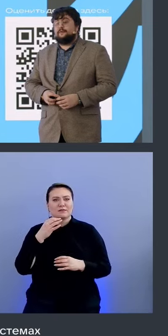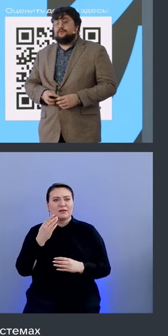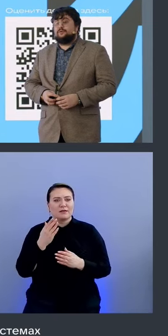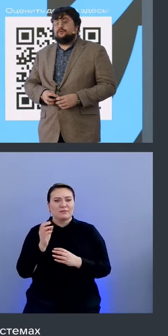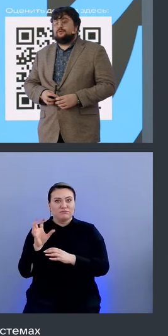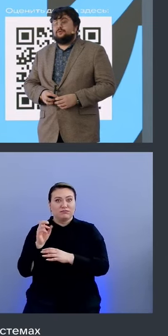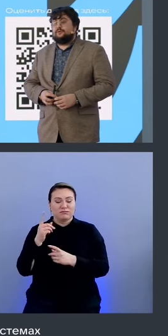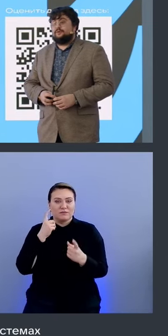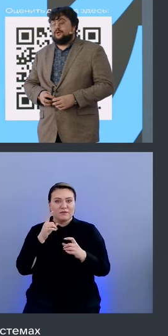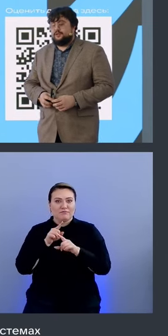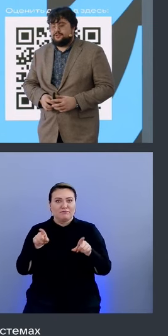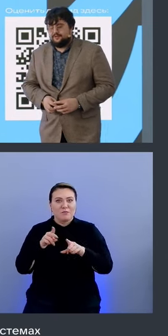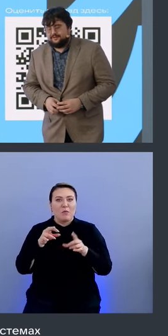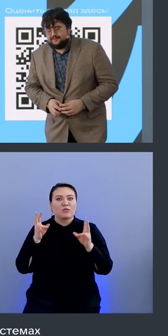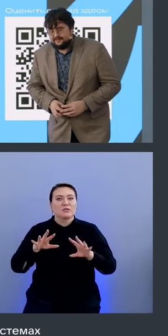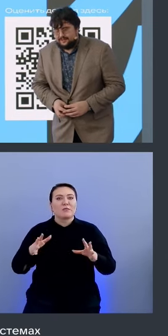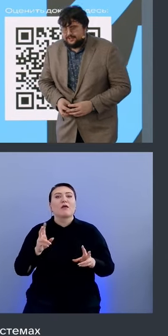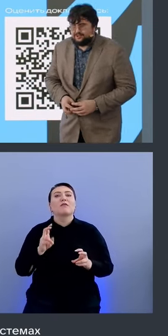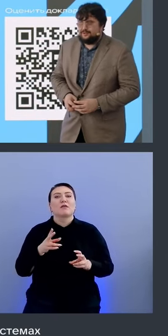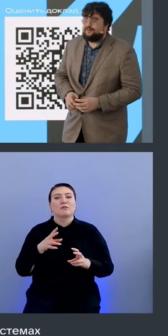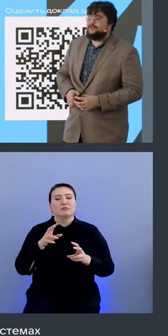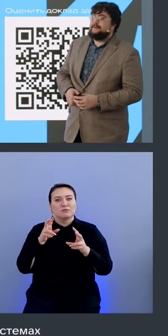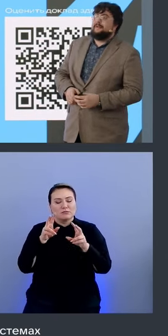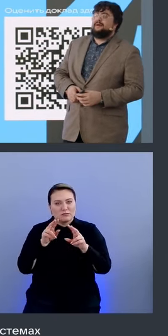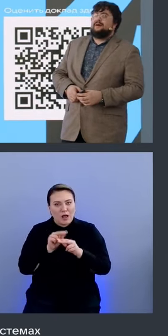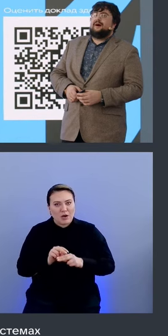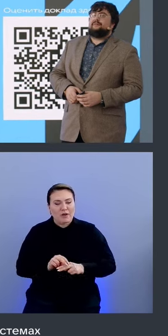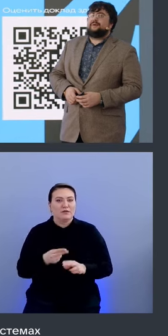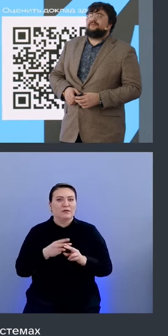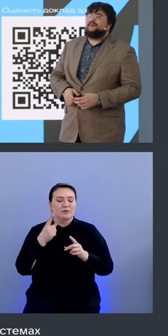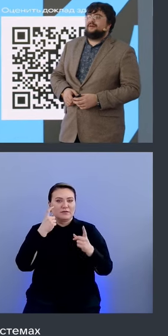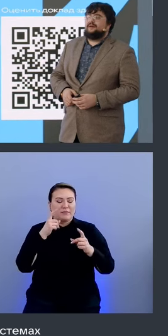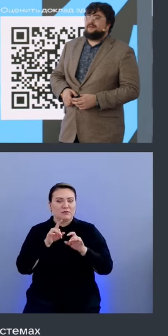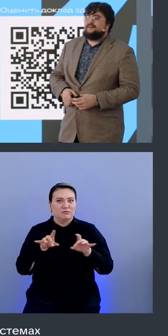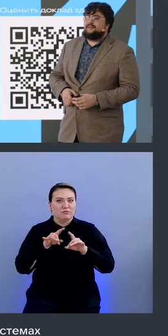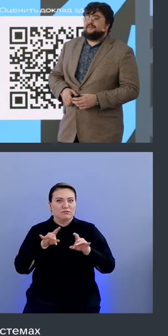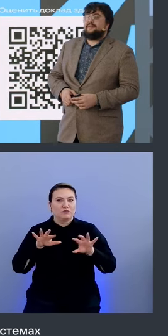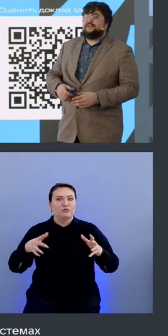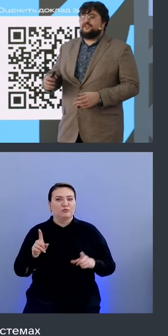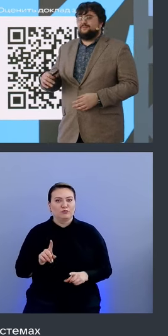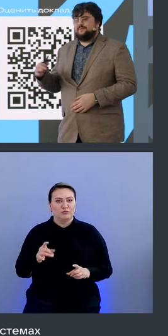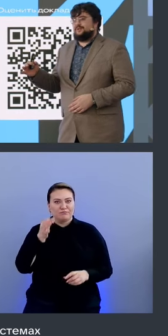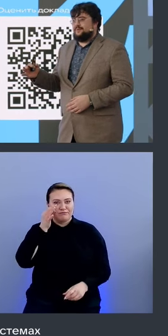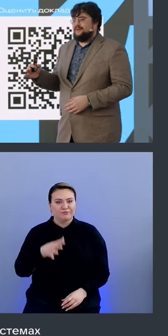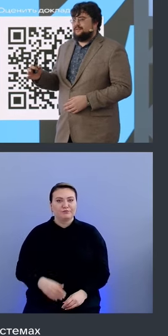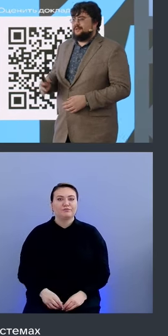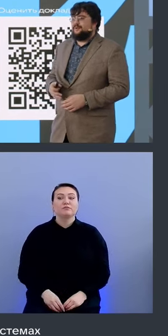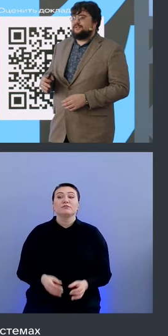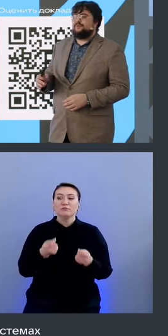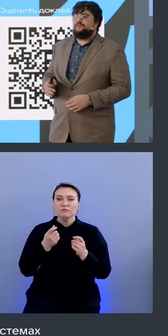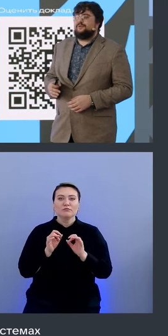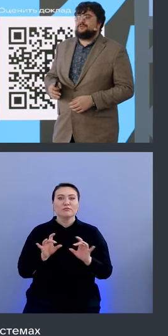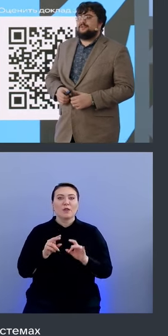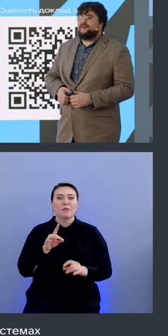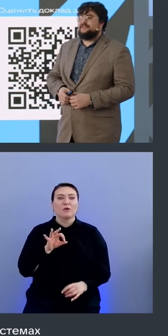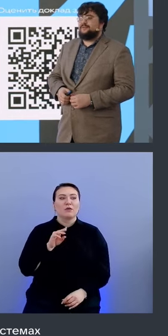событиям и если да то как у ноту с вами как обрабатывать конечно ну то есть а во-первых давайте расширим немножко про тетрагон